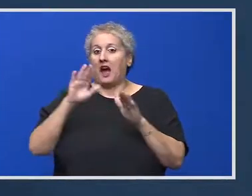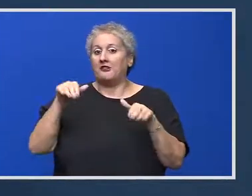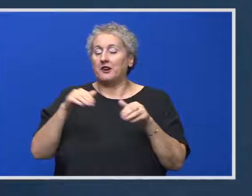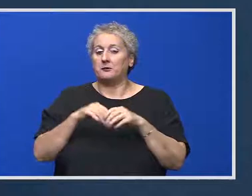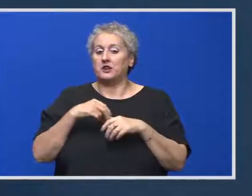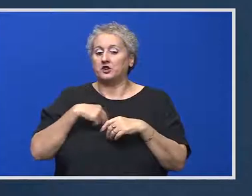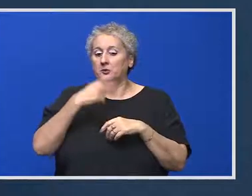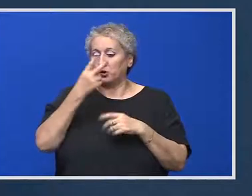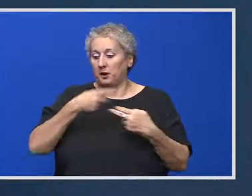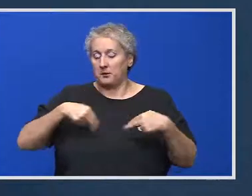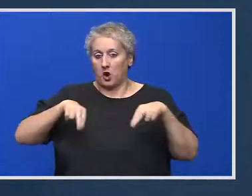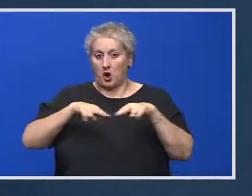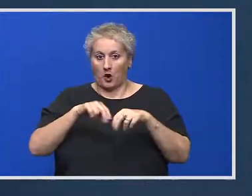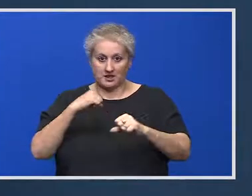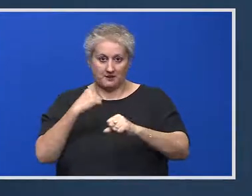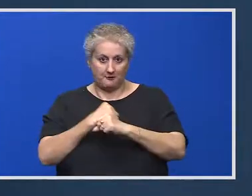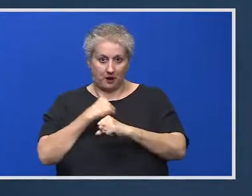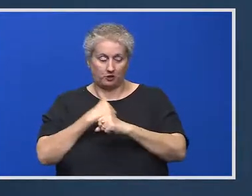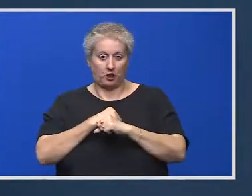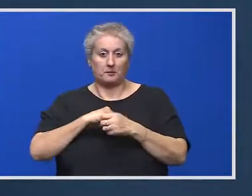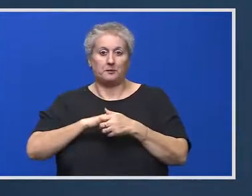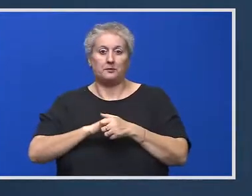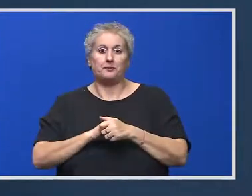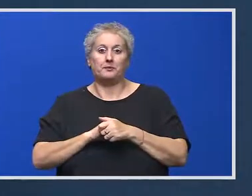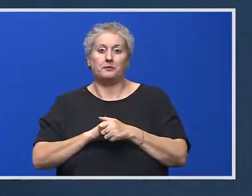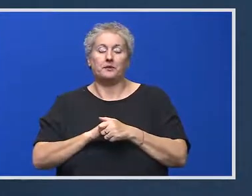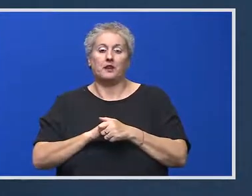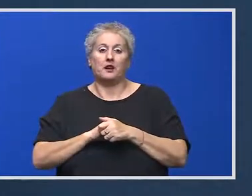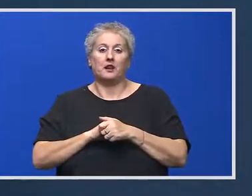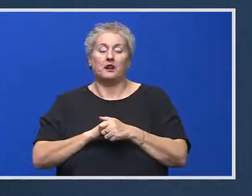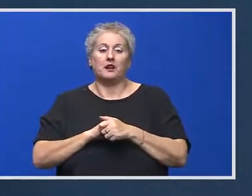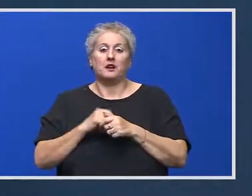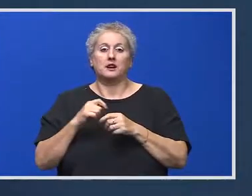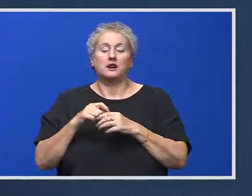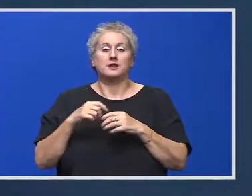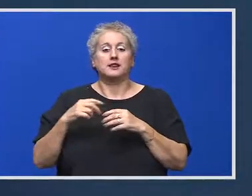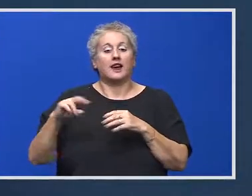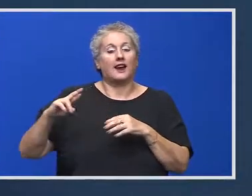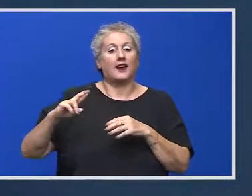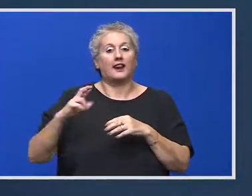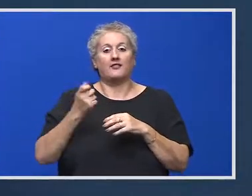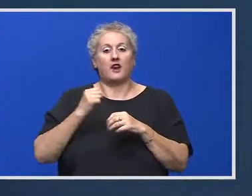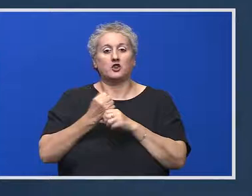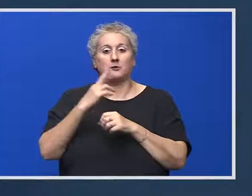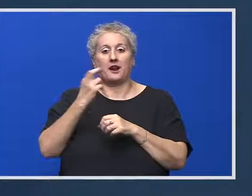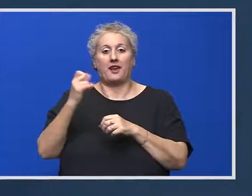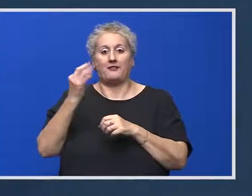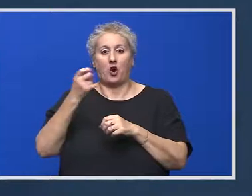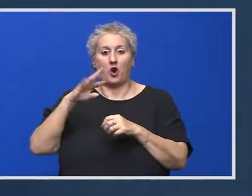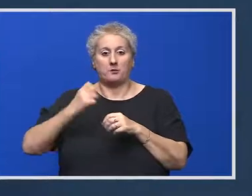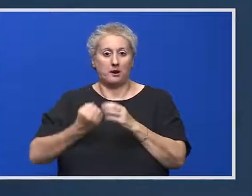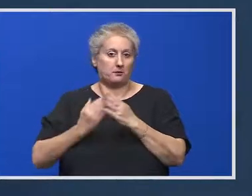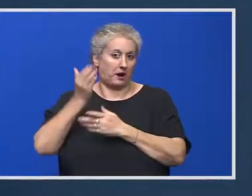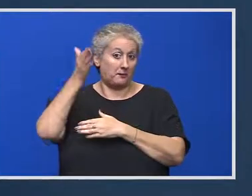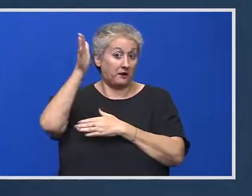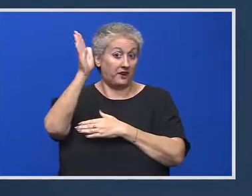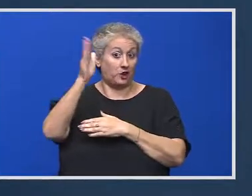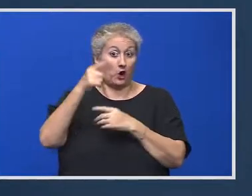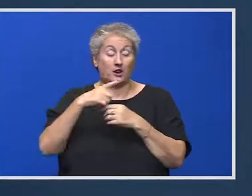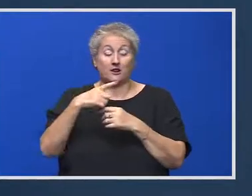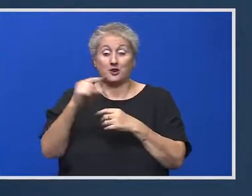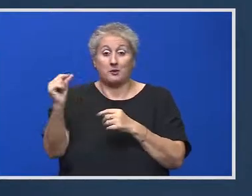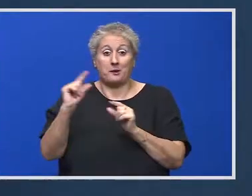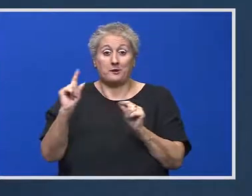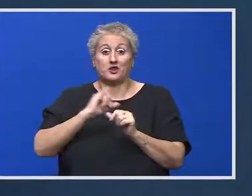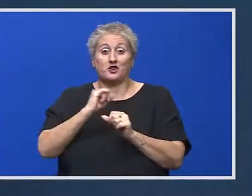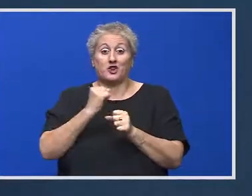Ceea ce putem noi să facem este să reformăm acest sistem și să-l modernizăm ca pe viitor să nu mai plece nimeni.